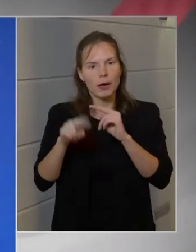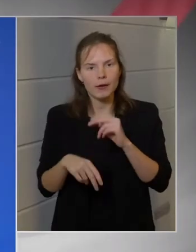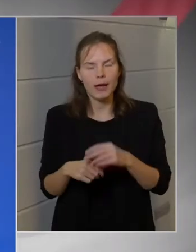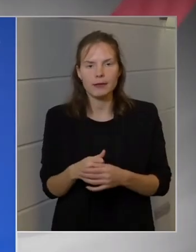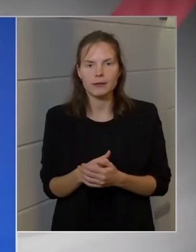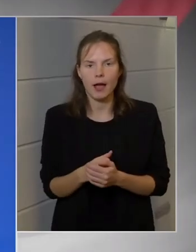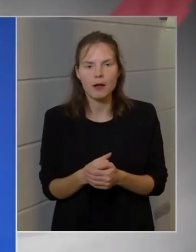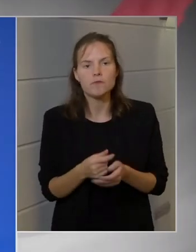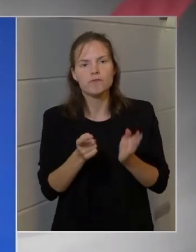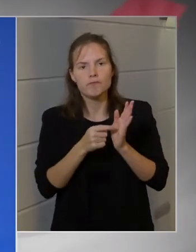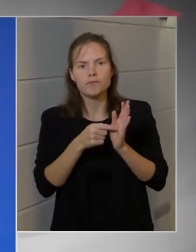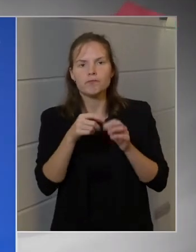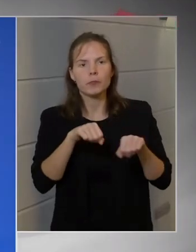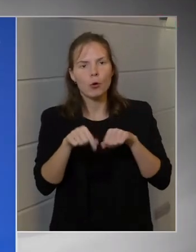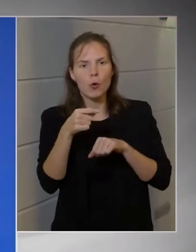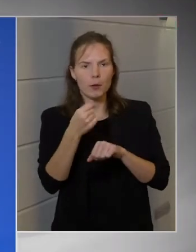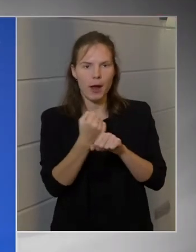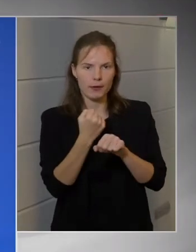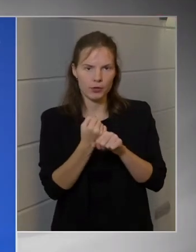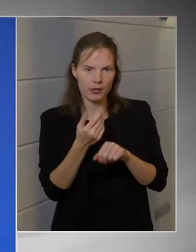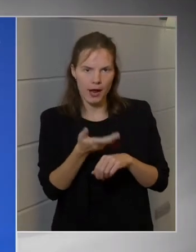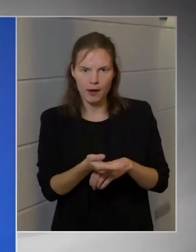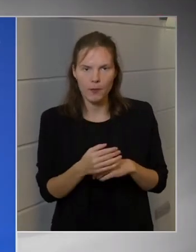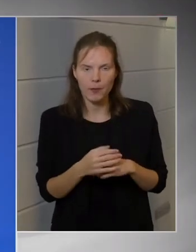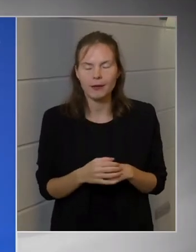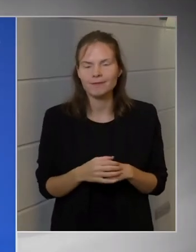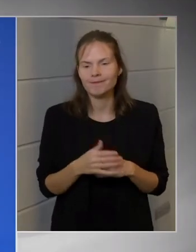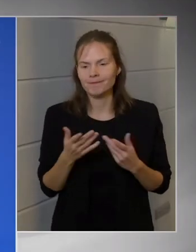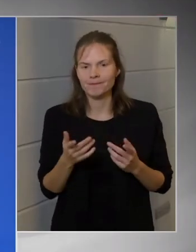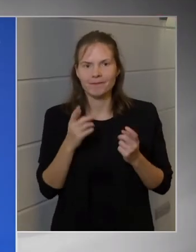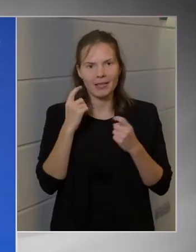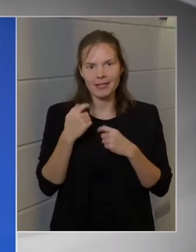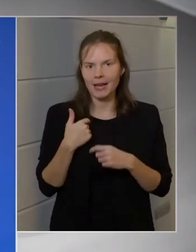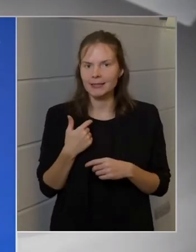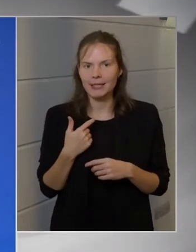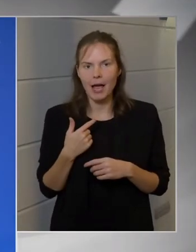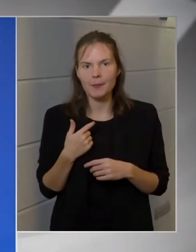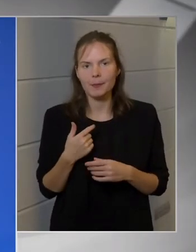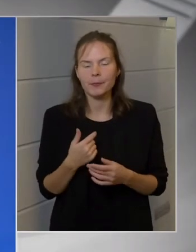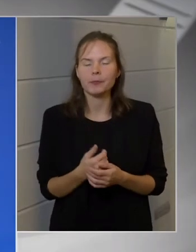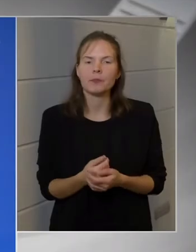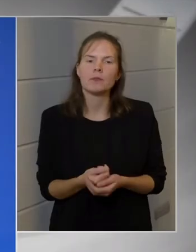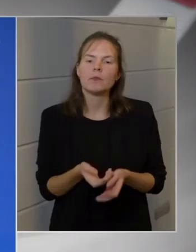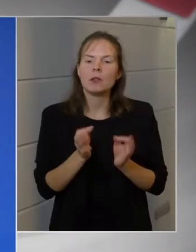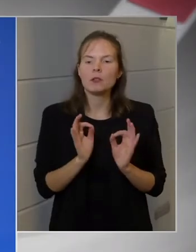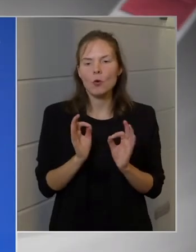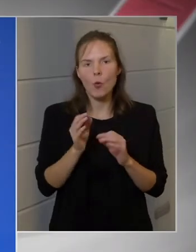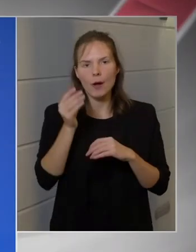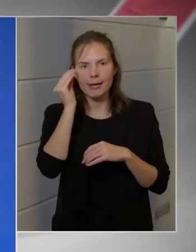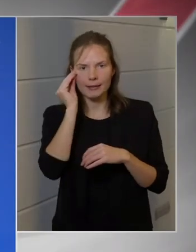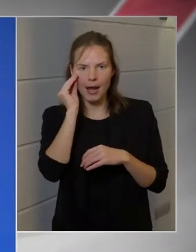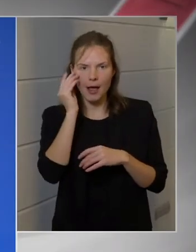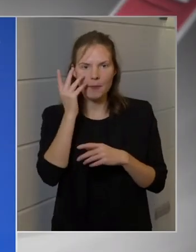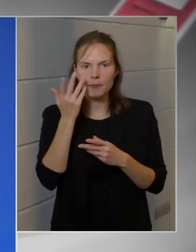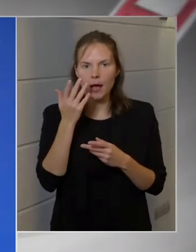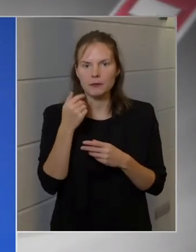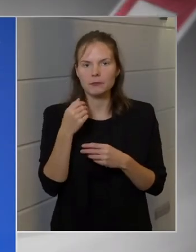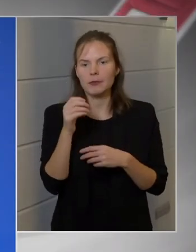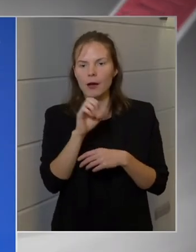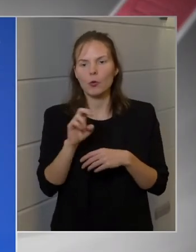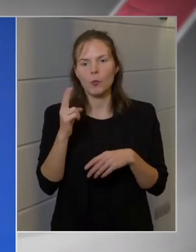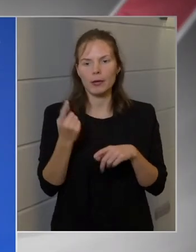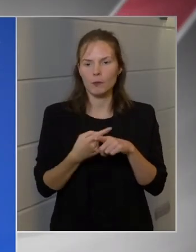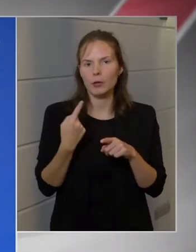követelem a kormánytól, valamit csináljon meg. Ezt szerintem egy jó értelemben vett európai politikai